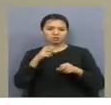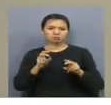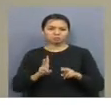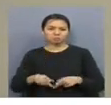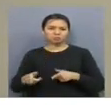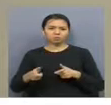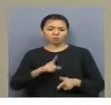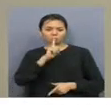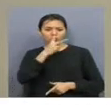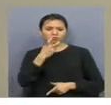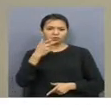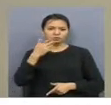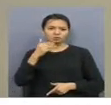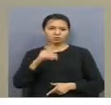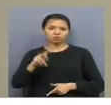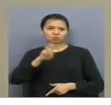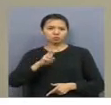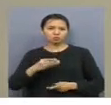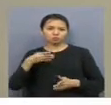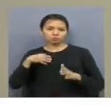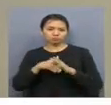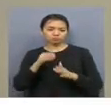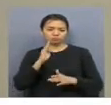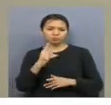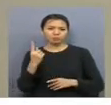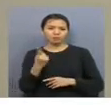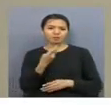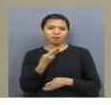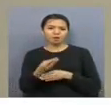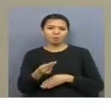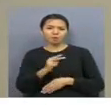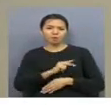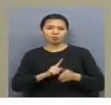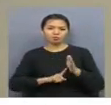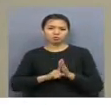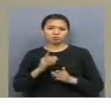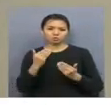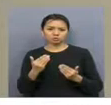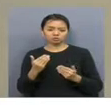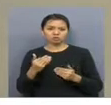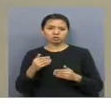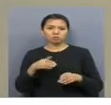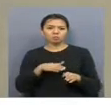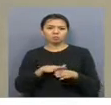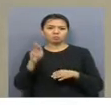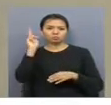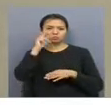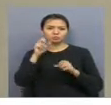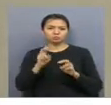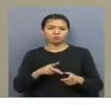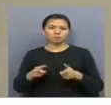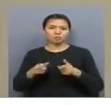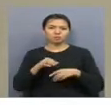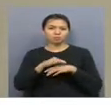жылына 200 мін доллар қаржы құйуға дайынбыз. Алғашқы қаржыландыру жұмысы басталып тәгетті. Саланы толық менгерге мамандар дайындап